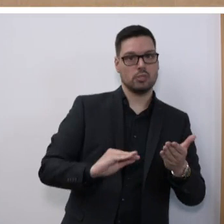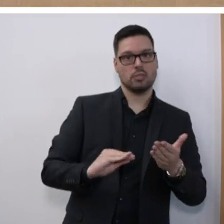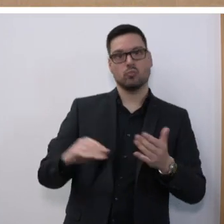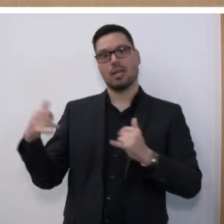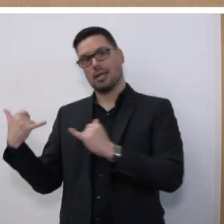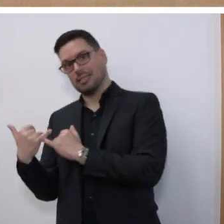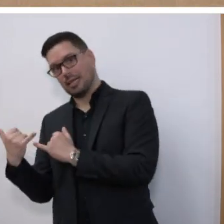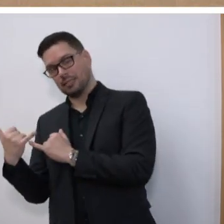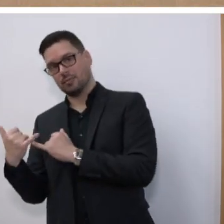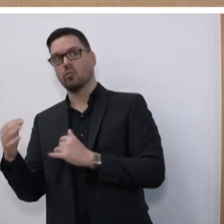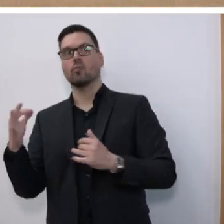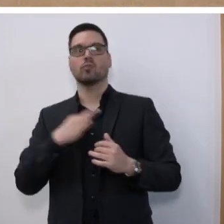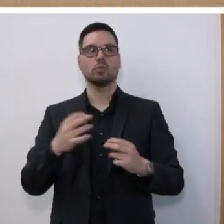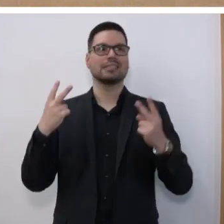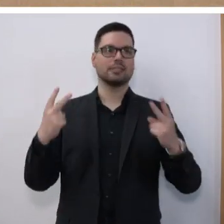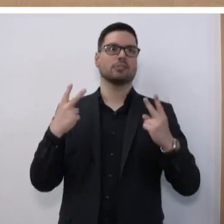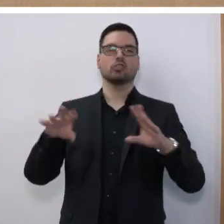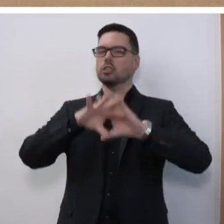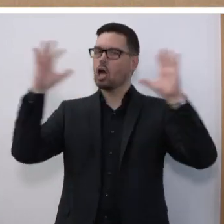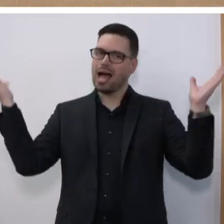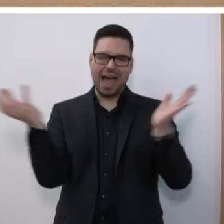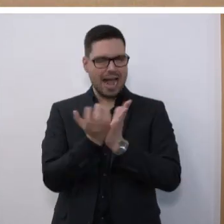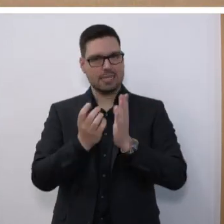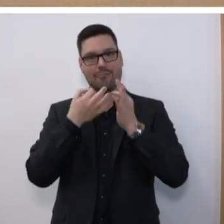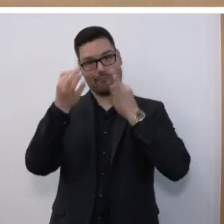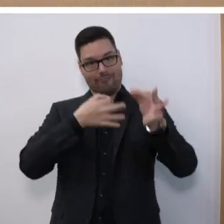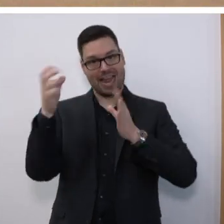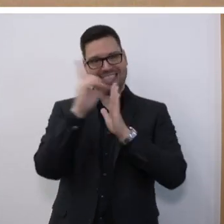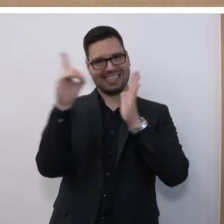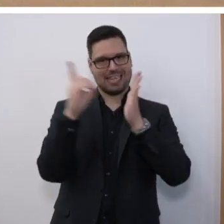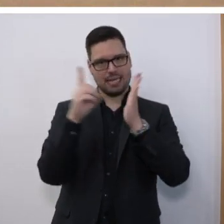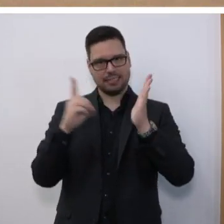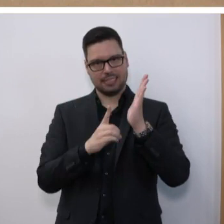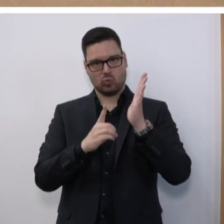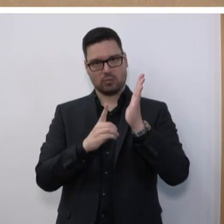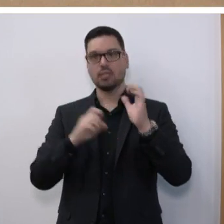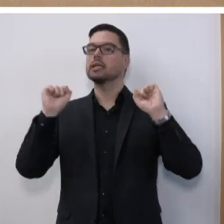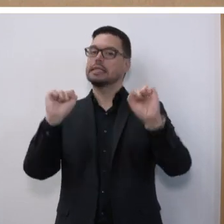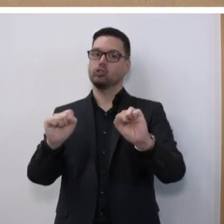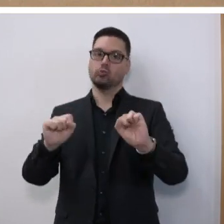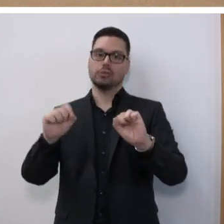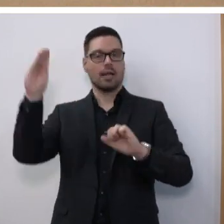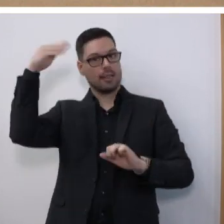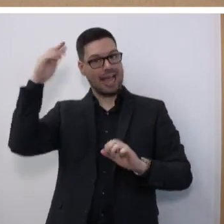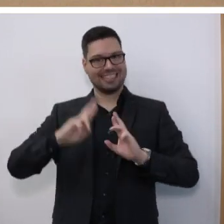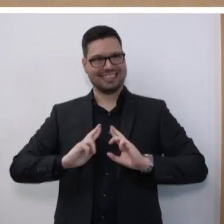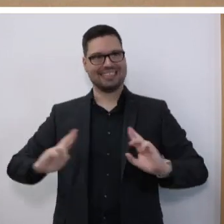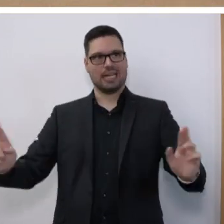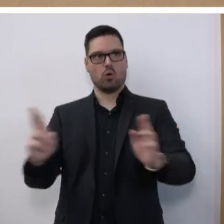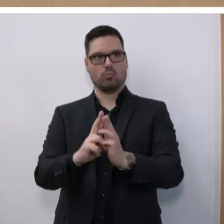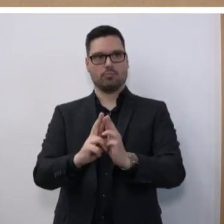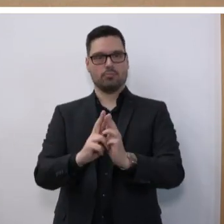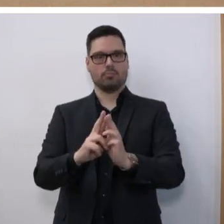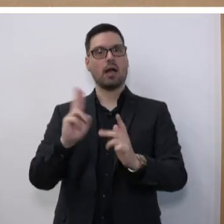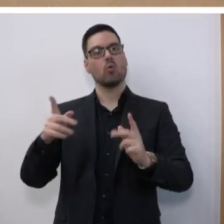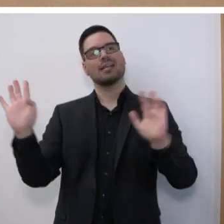Wichtig ist für uns in allen Fragen, die mit der Digitalisierung zusammenhängen. Der geschützte Lehr- und Lernraum bildet sich